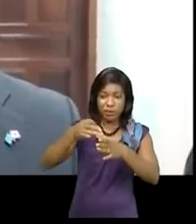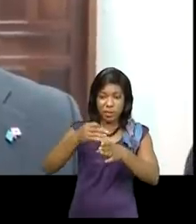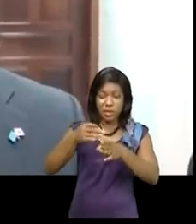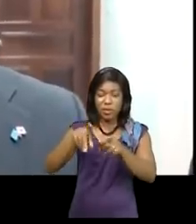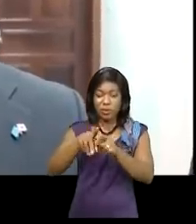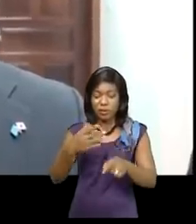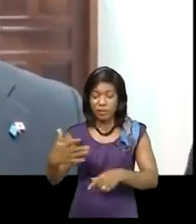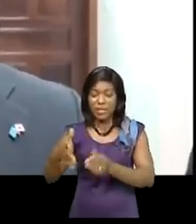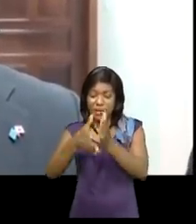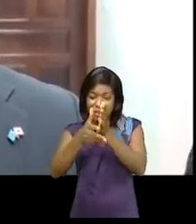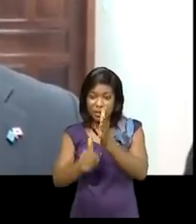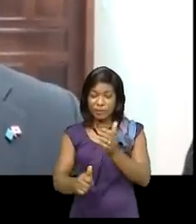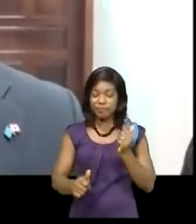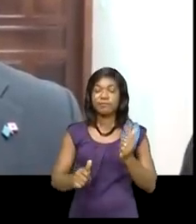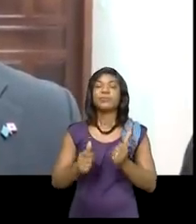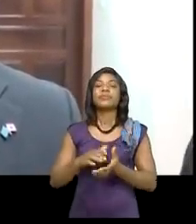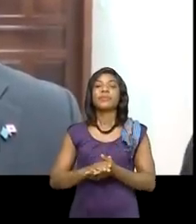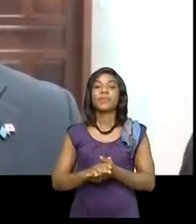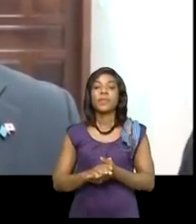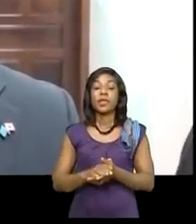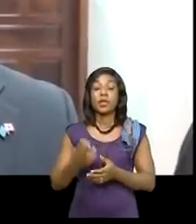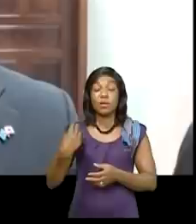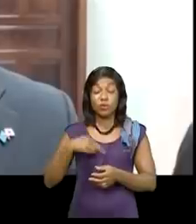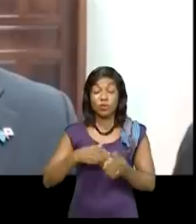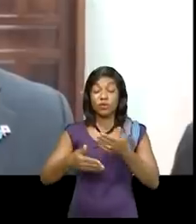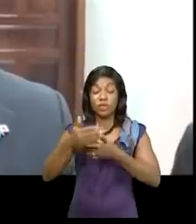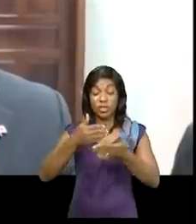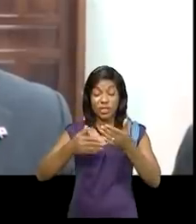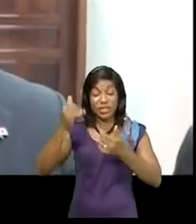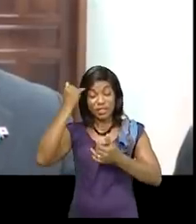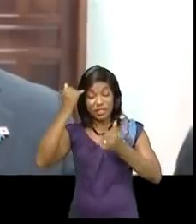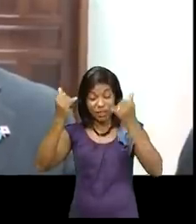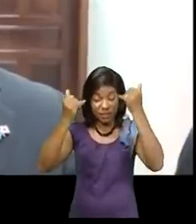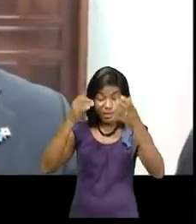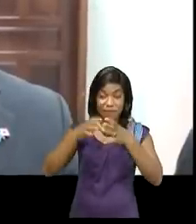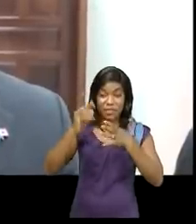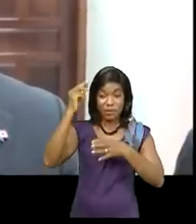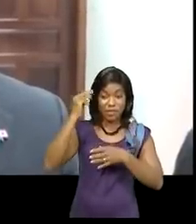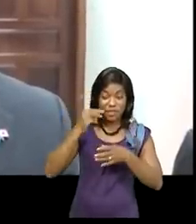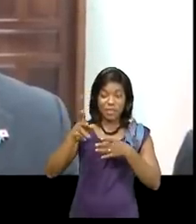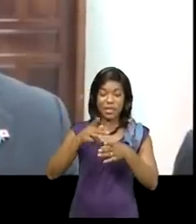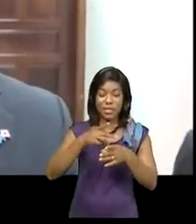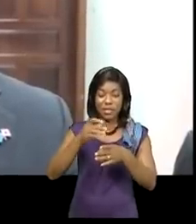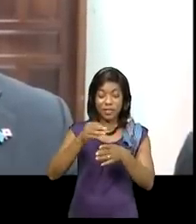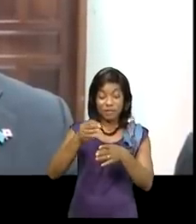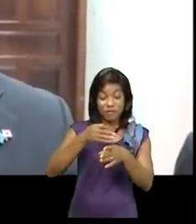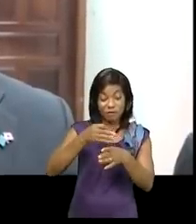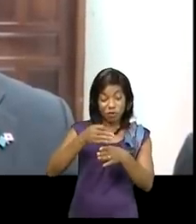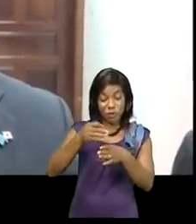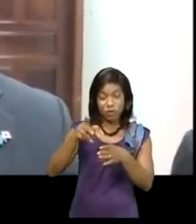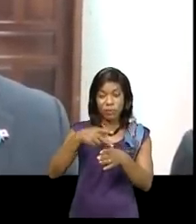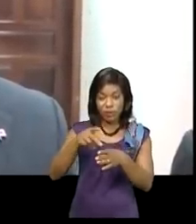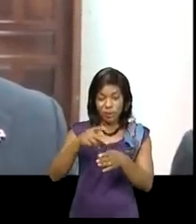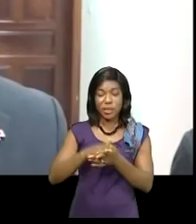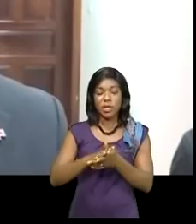Nous avons aussi échangé sur la politique et la stratégie de ce domaine de formation professionnelle, comment les ministères